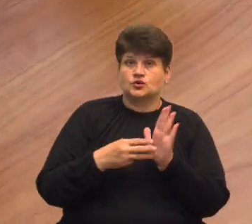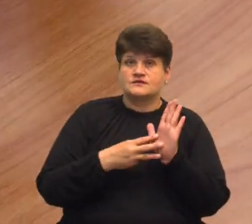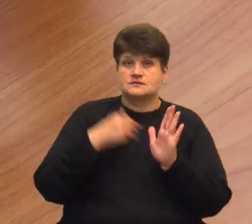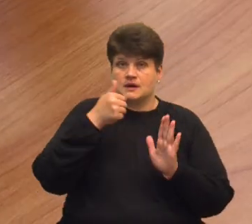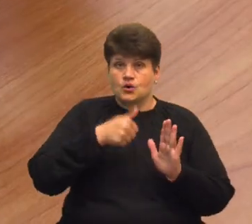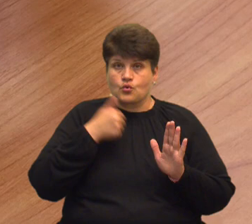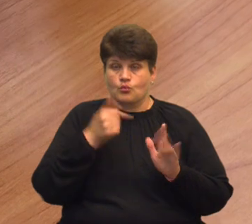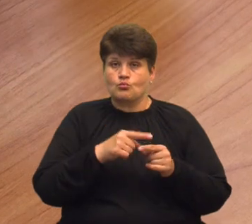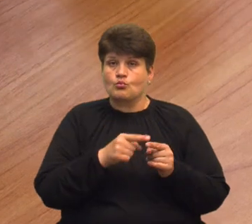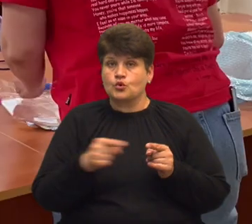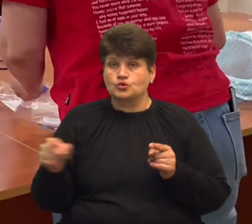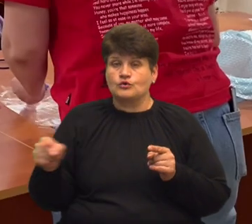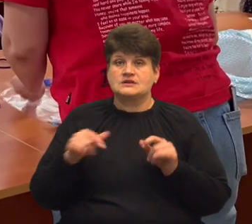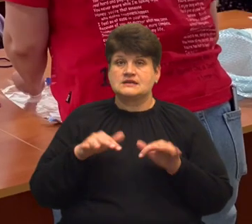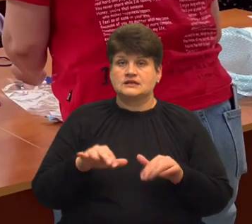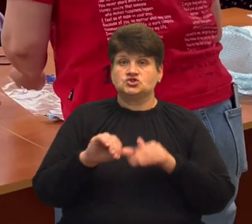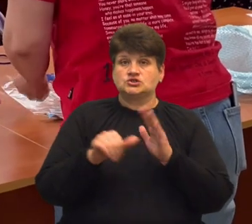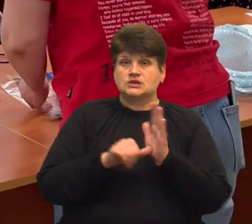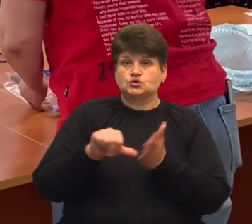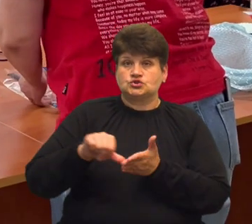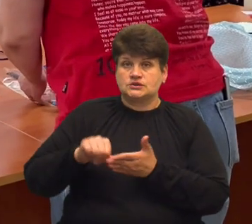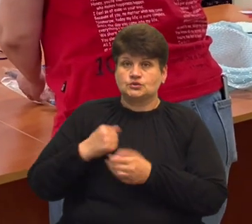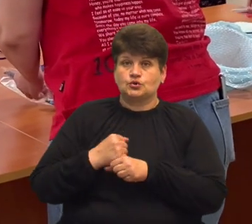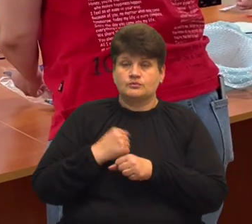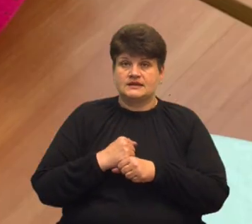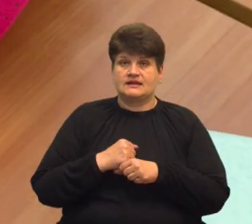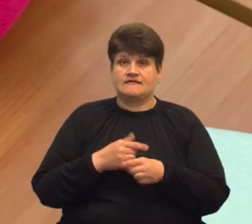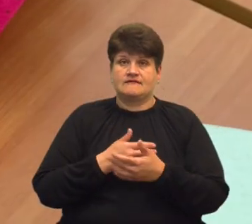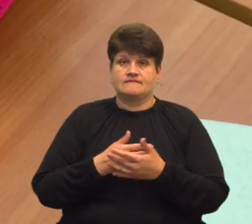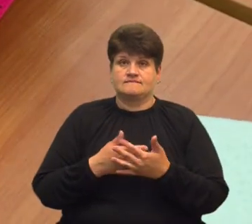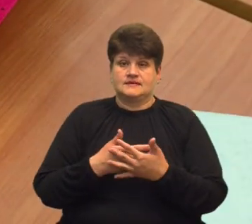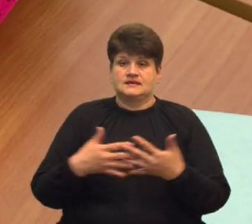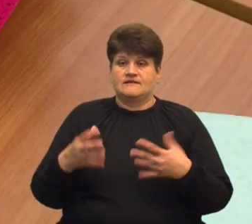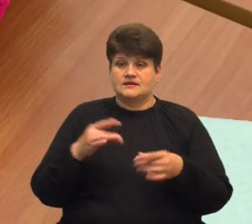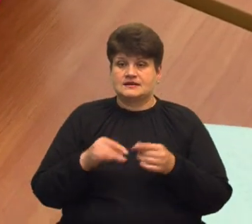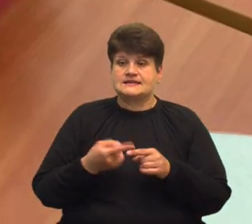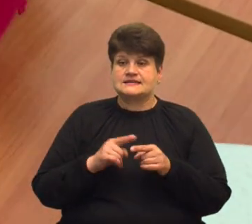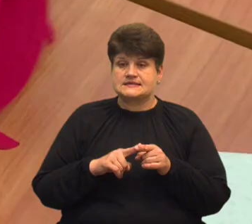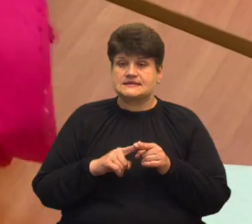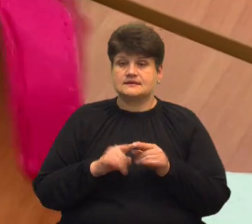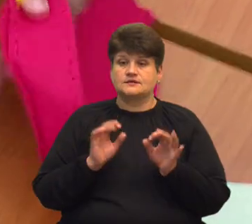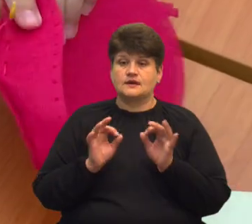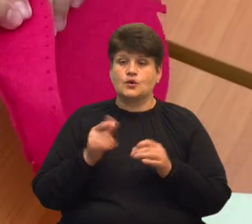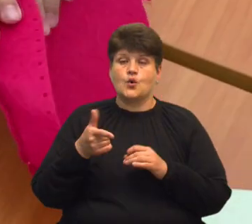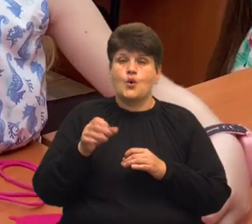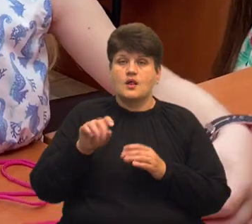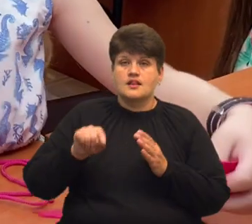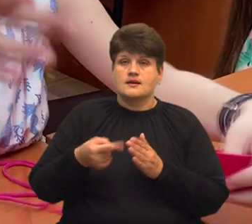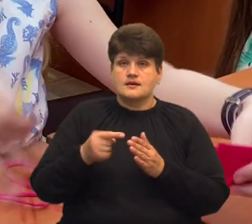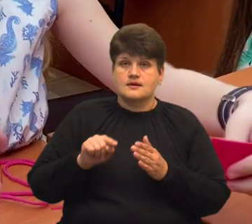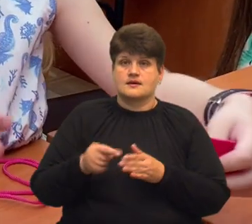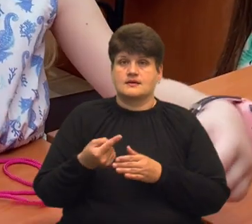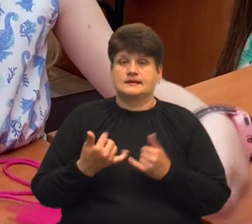Продовж заходу 16 учасників створювали вироби з фетру. Це така безпечна гулка для